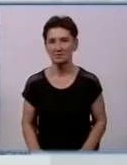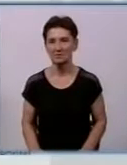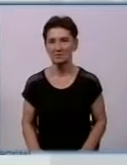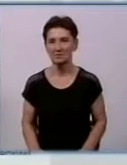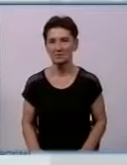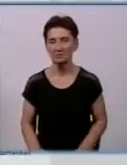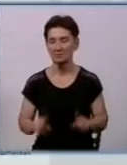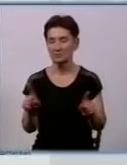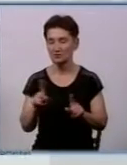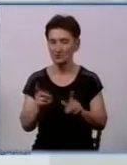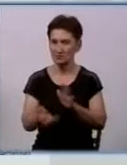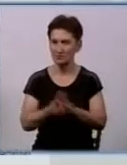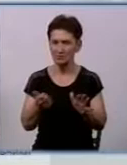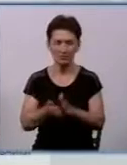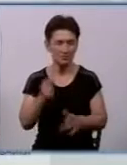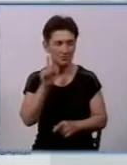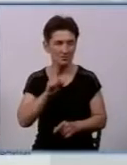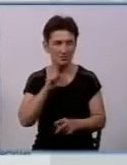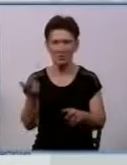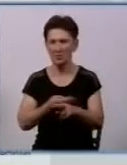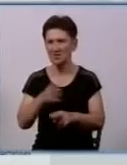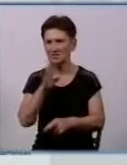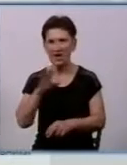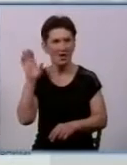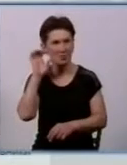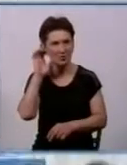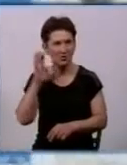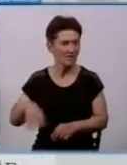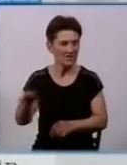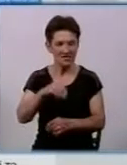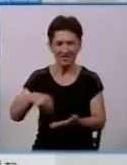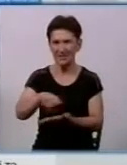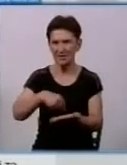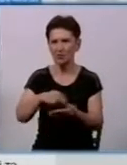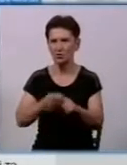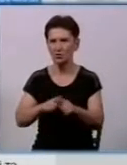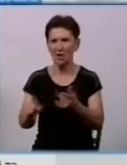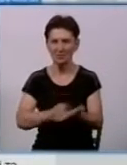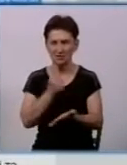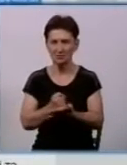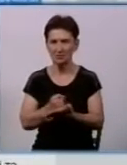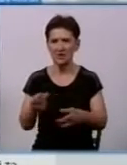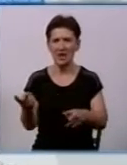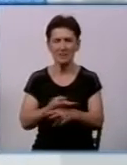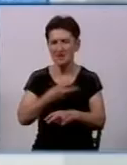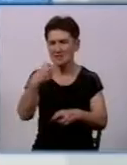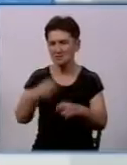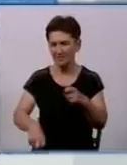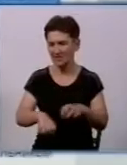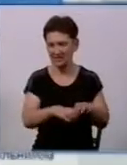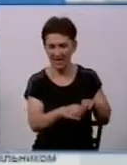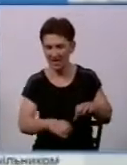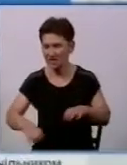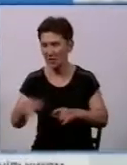Щодо нестачі тимчасової відсутності води, прослухали усі записи, з яких чути підтвердження несправності гідрантів, які знаходяться